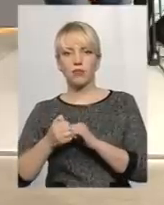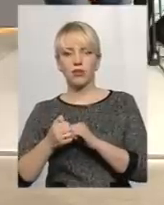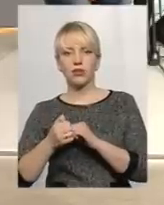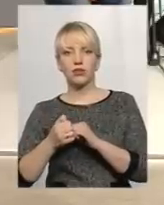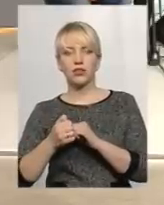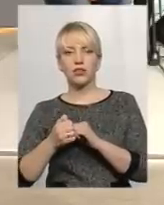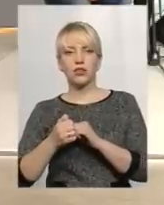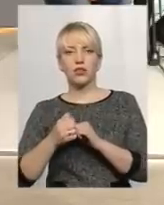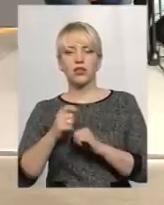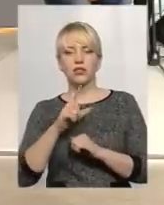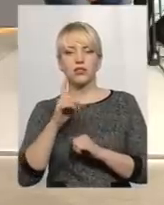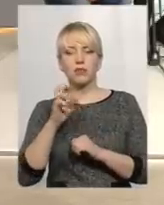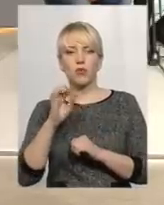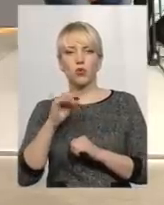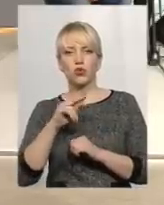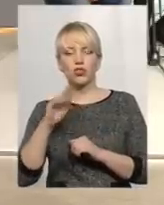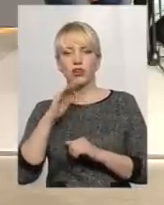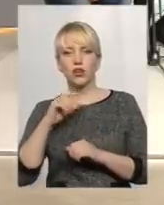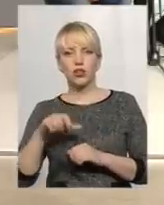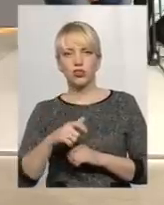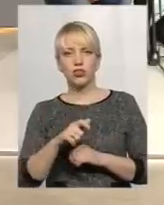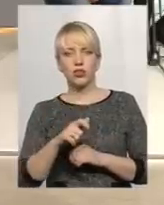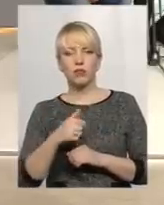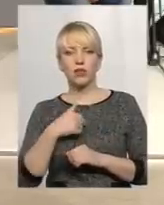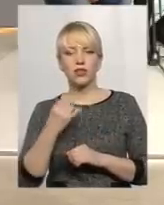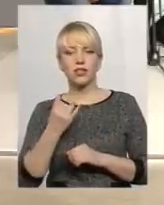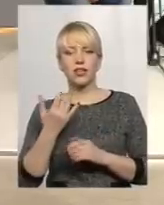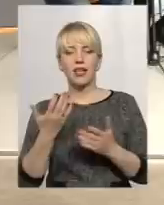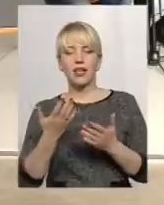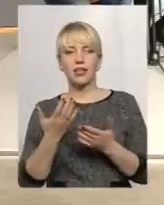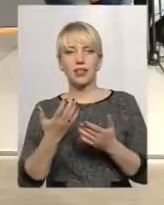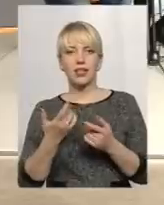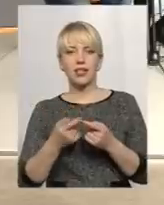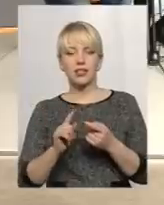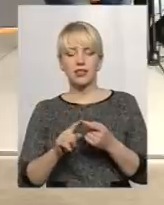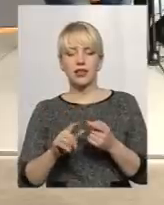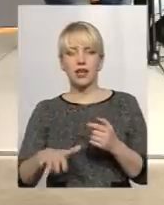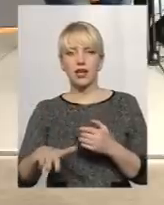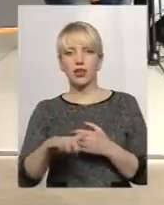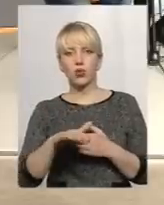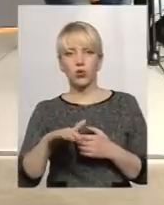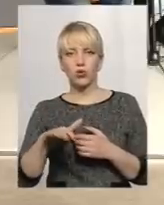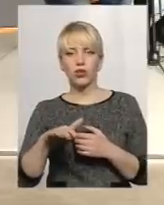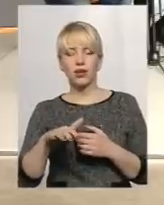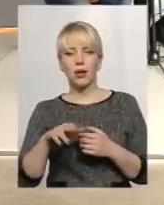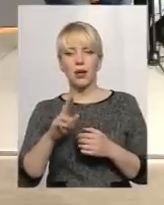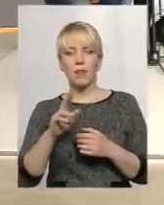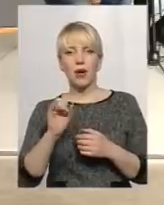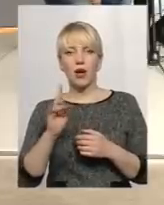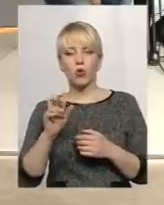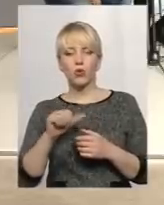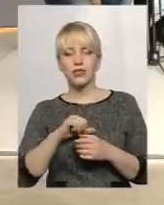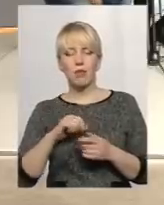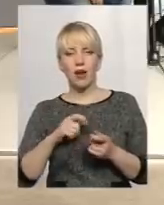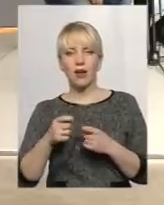Збруч. Мене цікавить, яким чином на цій території парку, сама адміністрація парку, тих